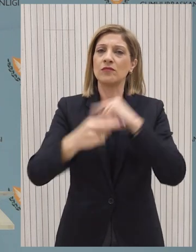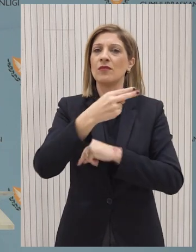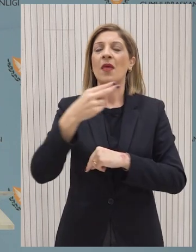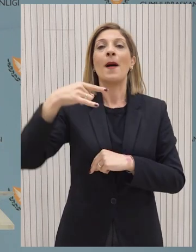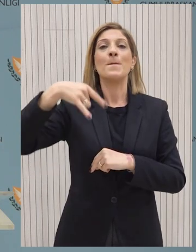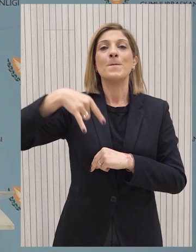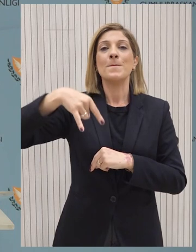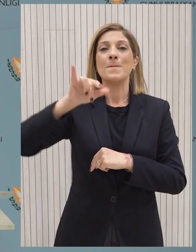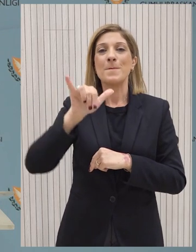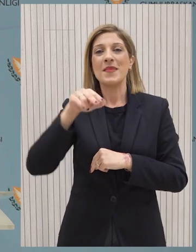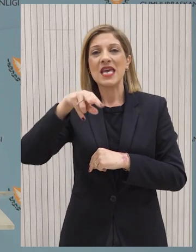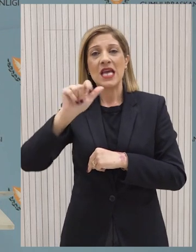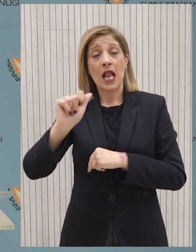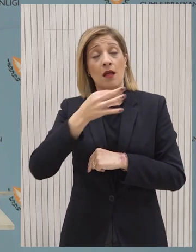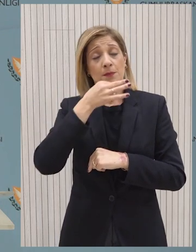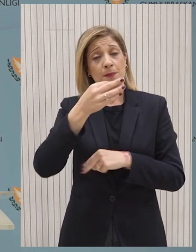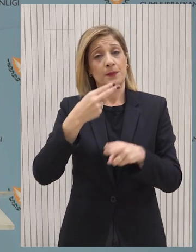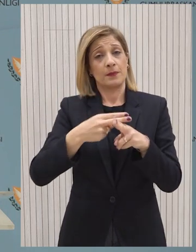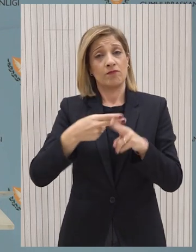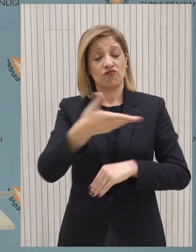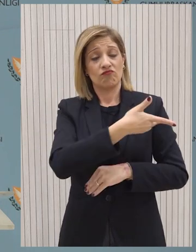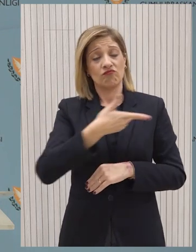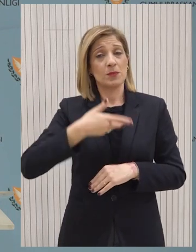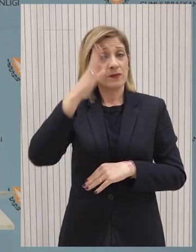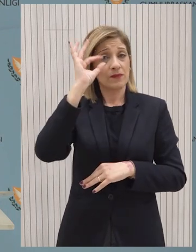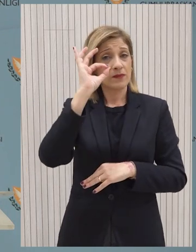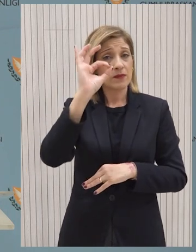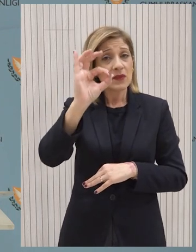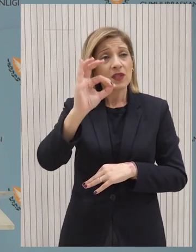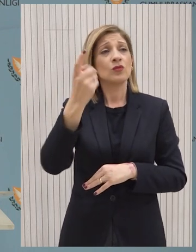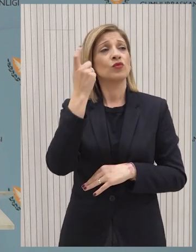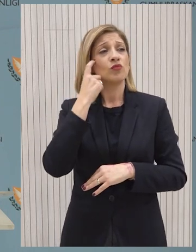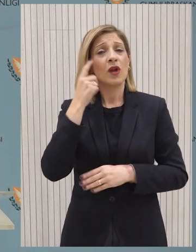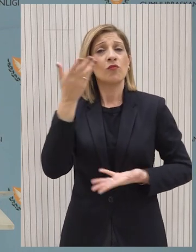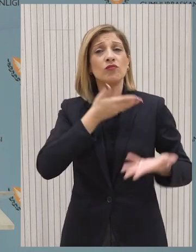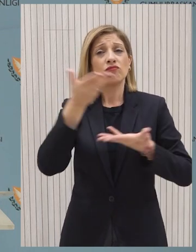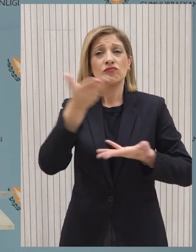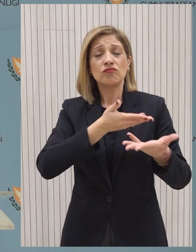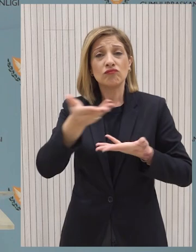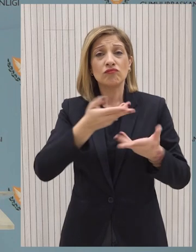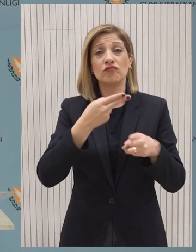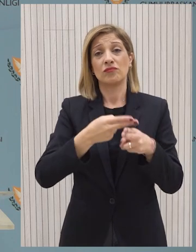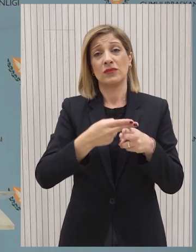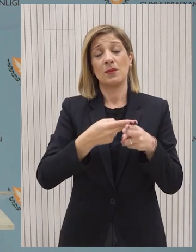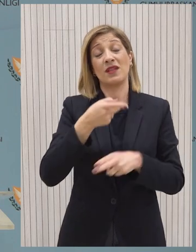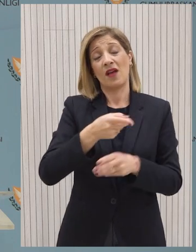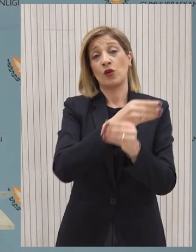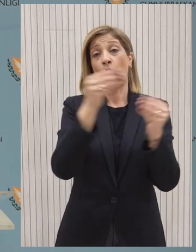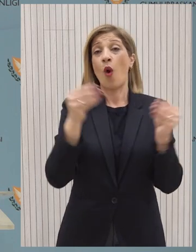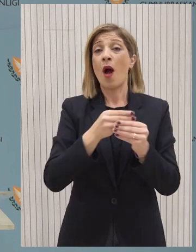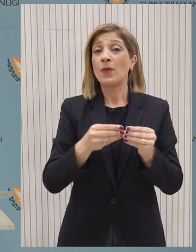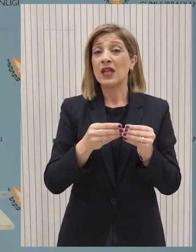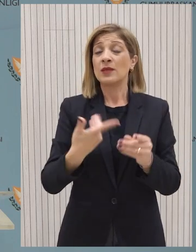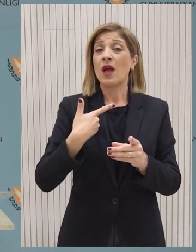στην Πύλα. Θα υπογραμμίσει την προσήλωσή μας στην υλοποίηση όσων η συναντήληψη προνοεί, τα οποία αποτελούν άλλωστε αποτέλεσμα